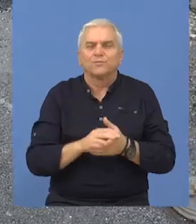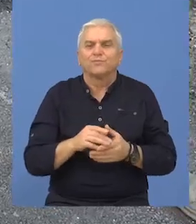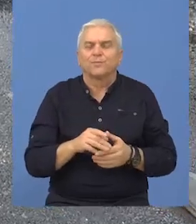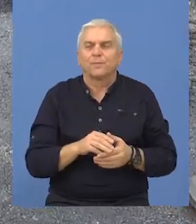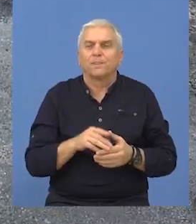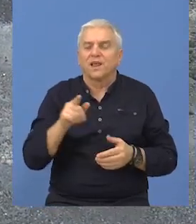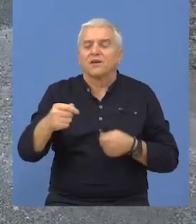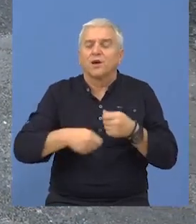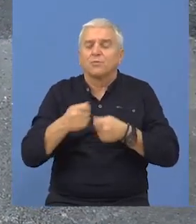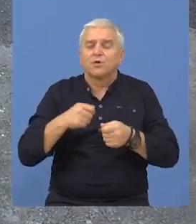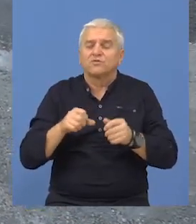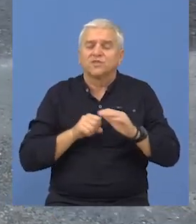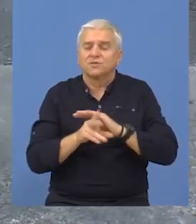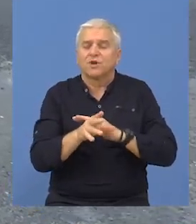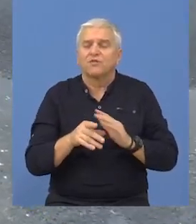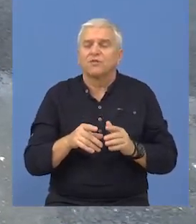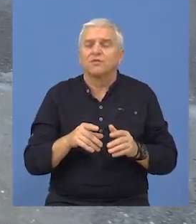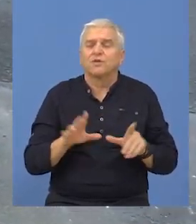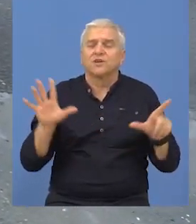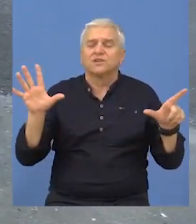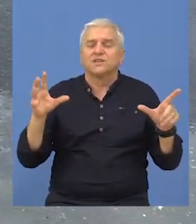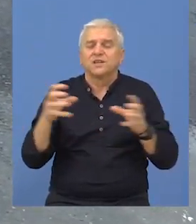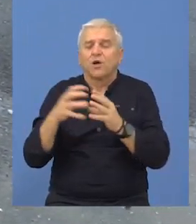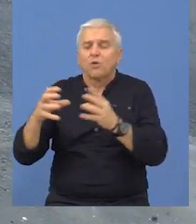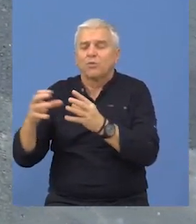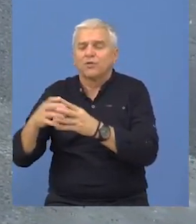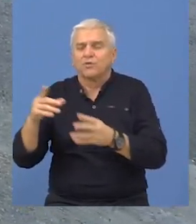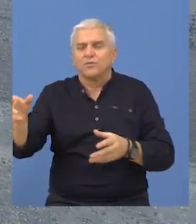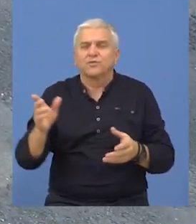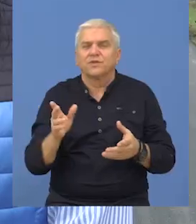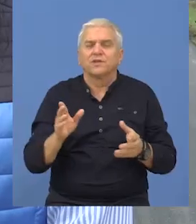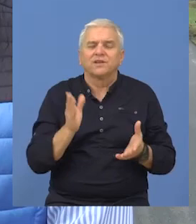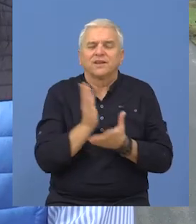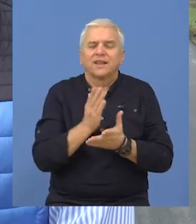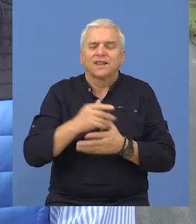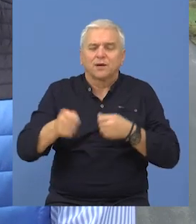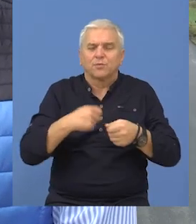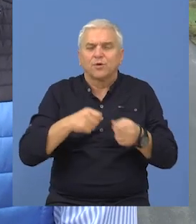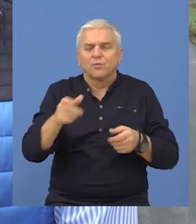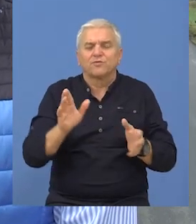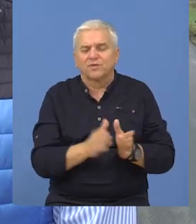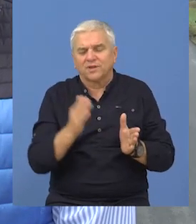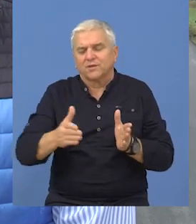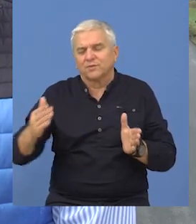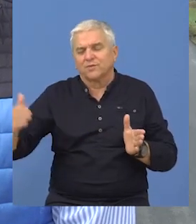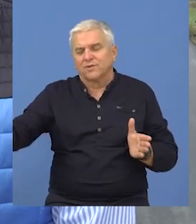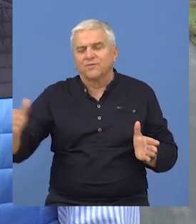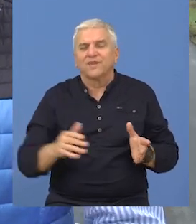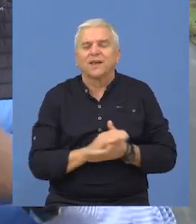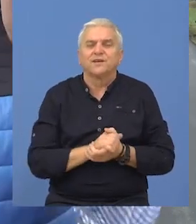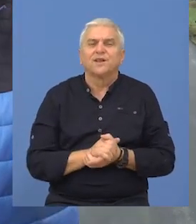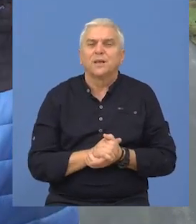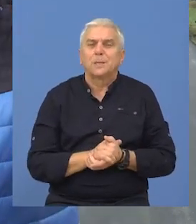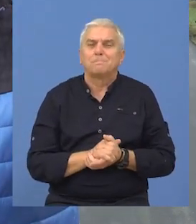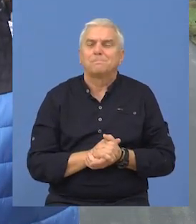Inače, radovi se izvode u sedam homogenih deonica, to je određeni radovi se izvode po sedam